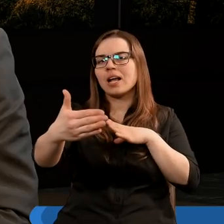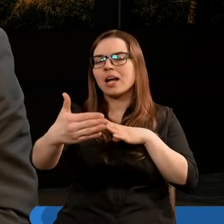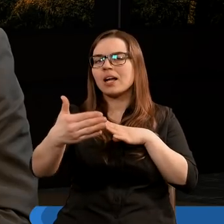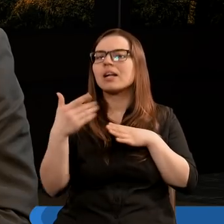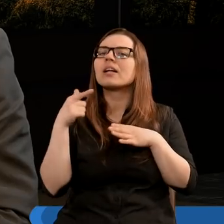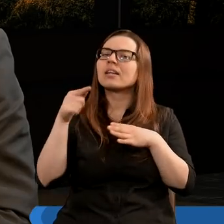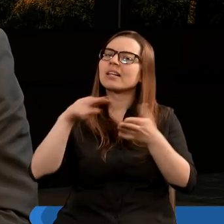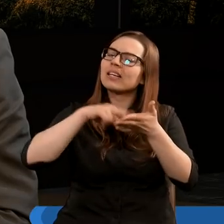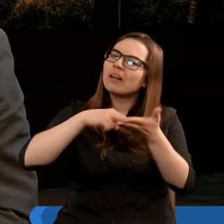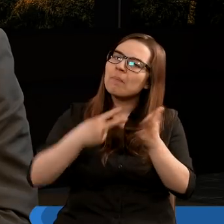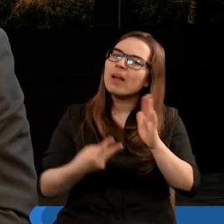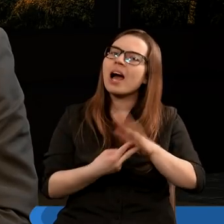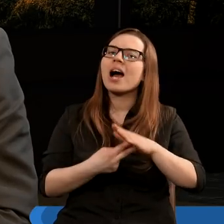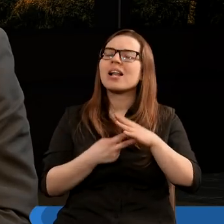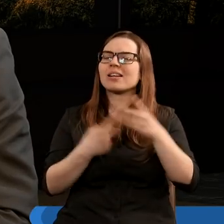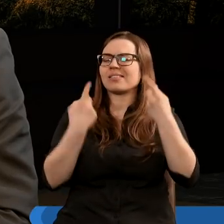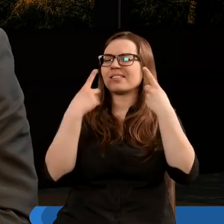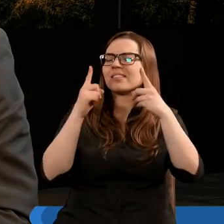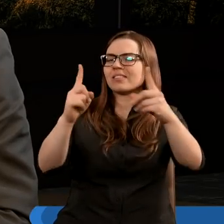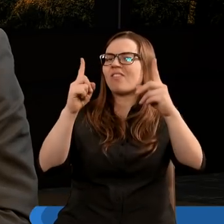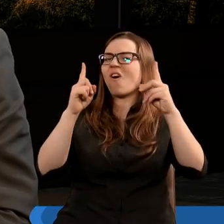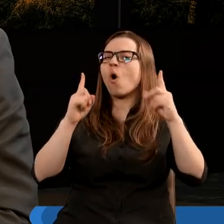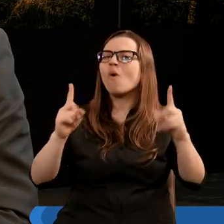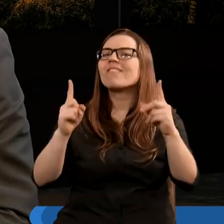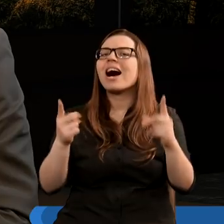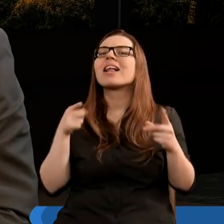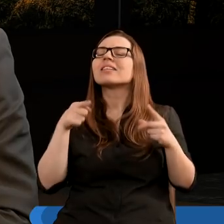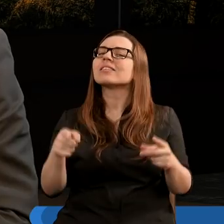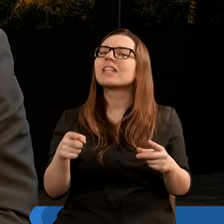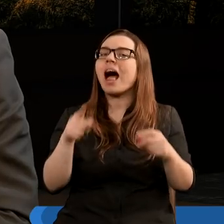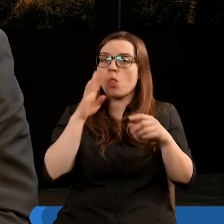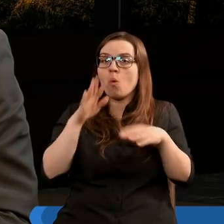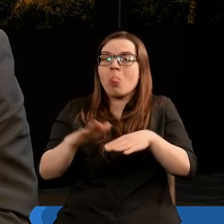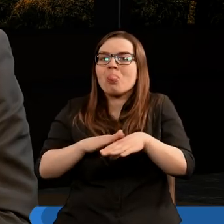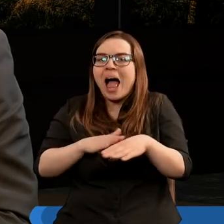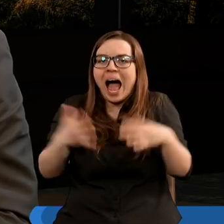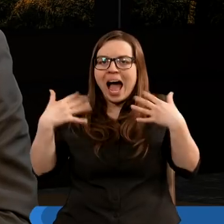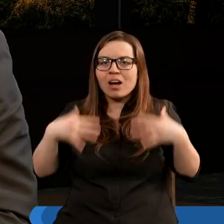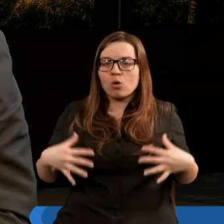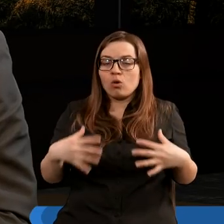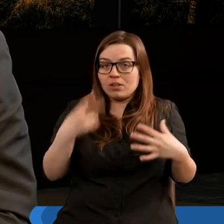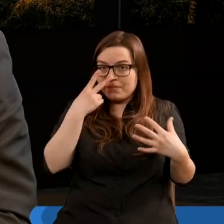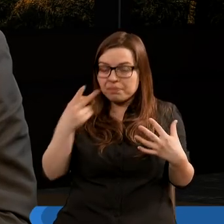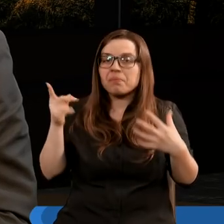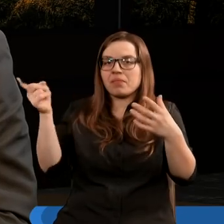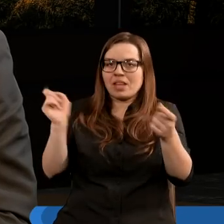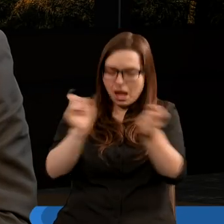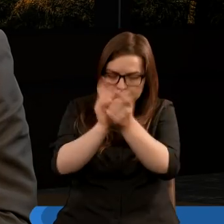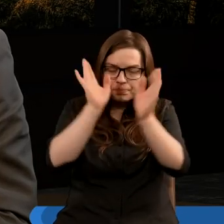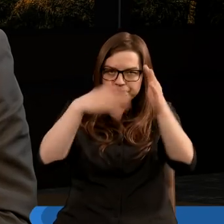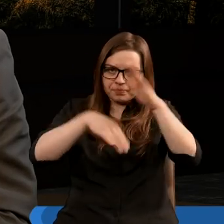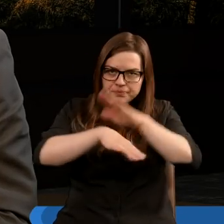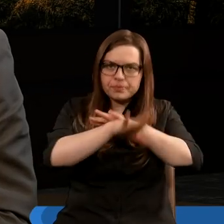jakby poprzez ten plan zwrócił uwagę na tą nagość i wyszedł im naprzeciw